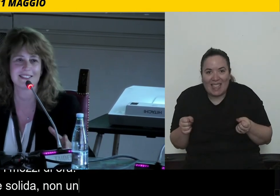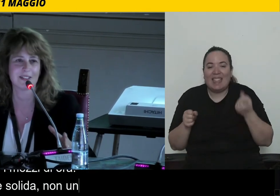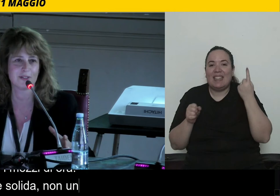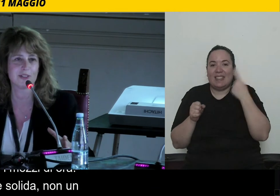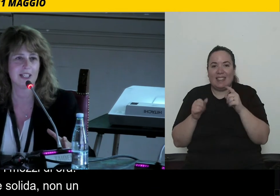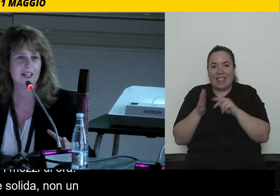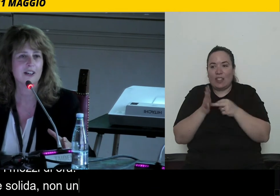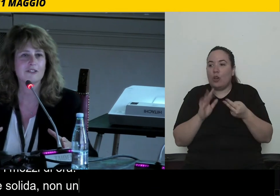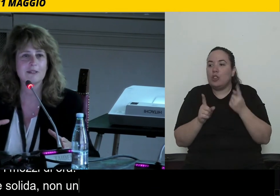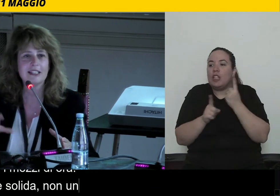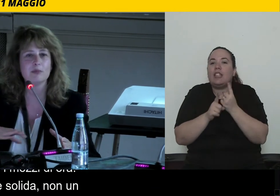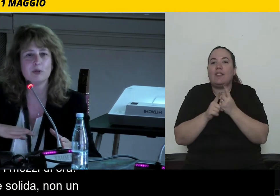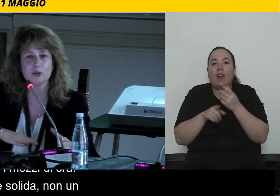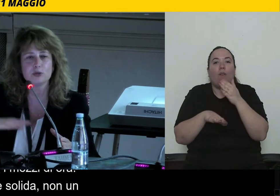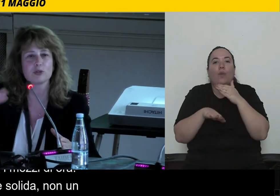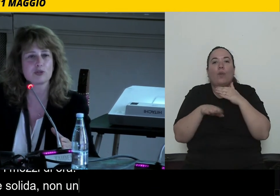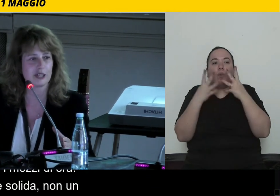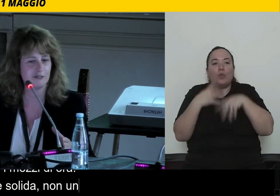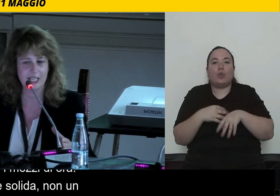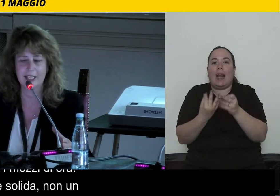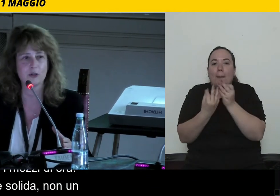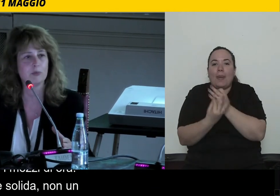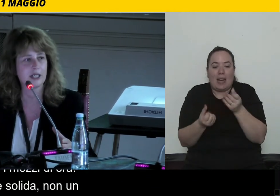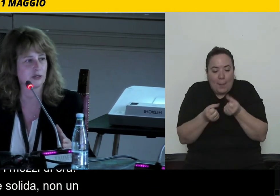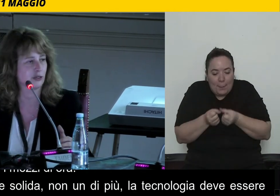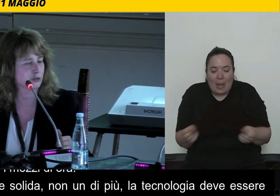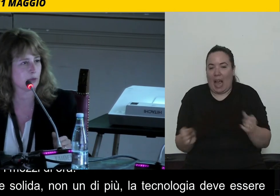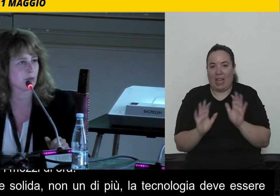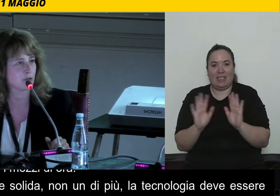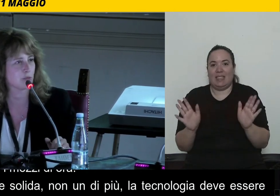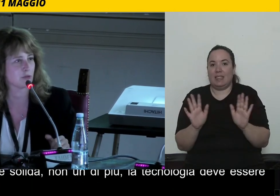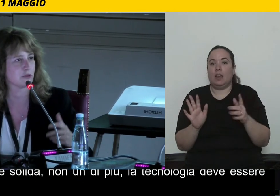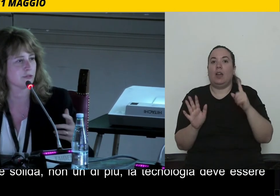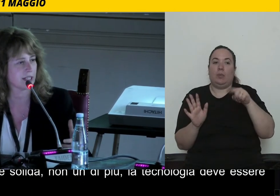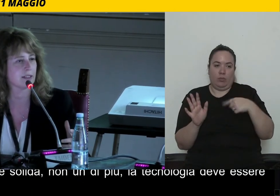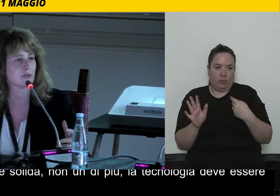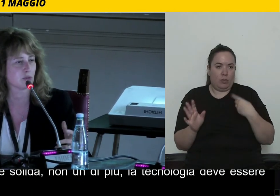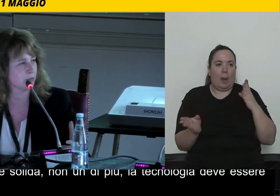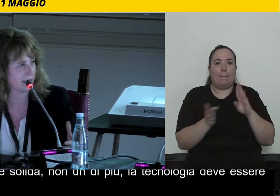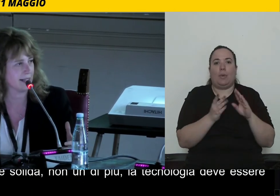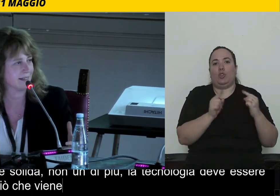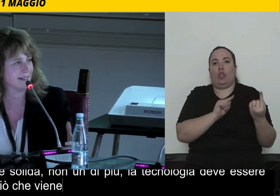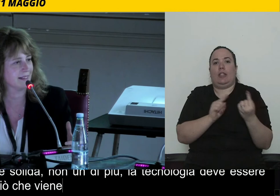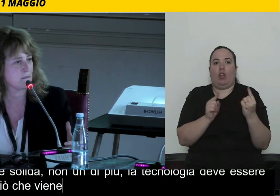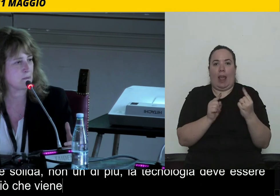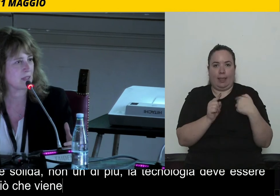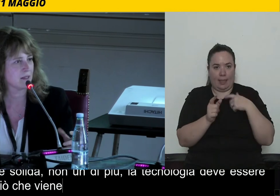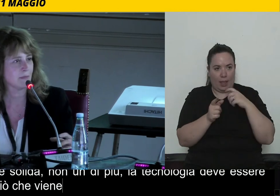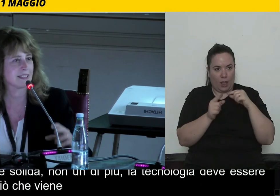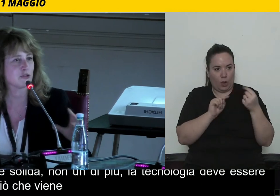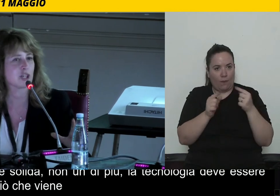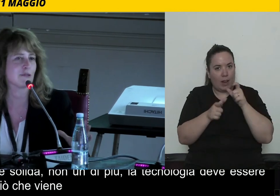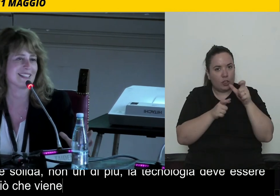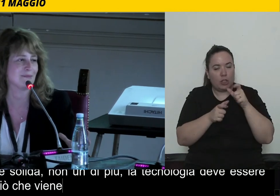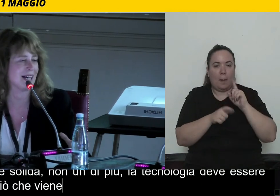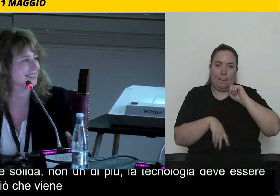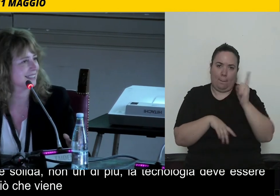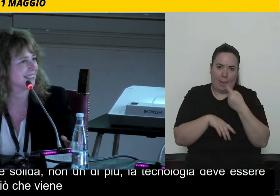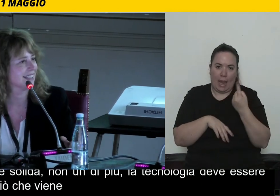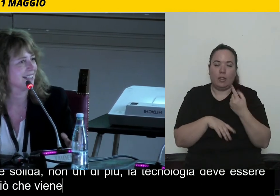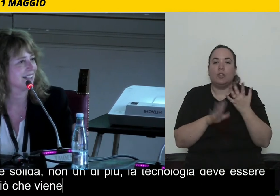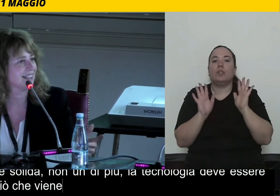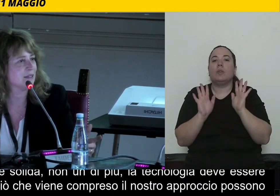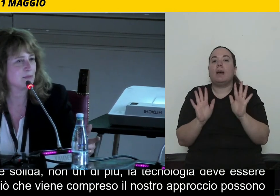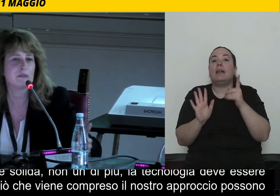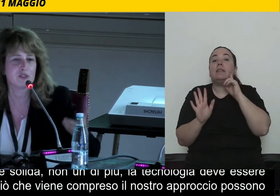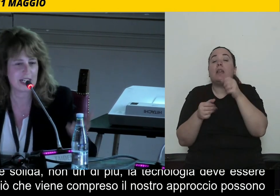deve essere così, ovviamente poi tutto ciò che viene, compreso il nostro approccio, possono fare solo bene, ma se non c'è questa base,